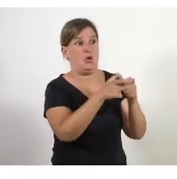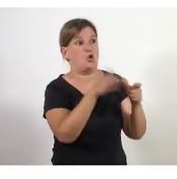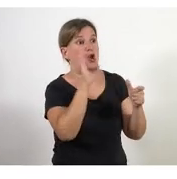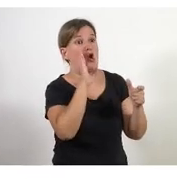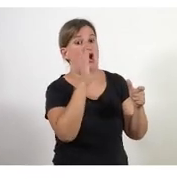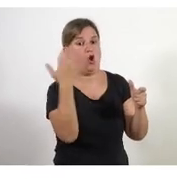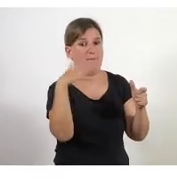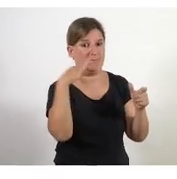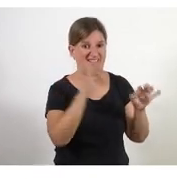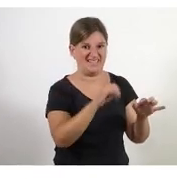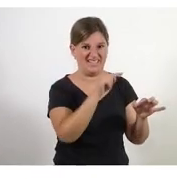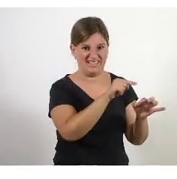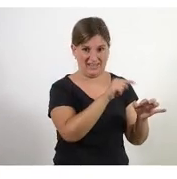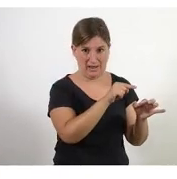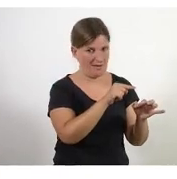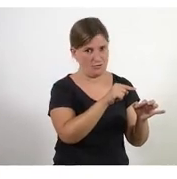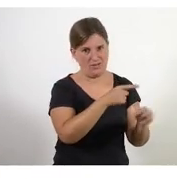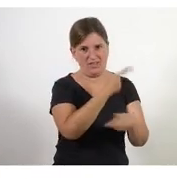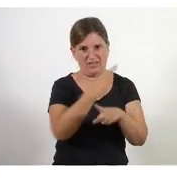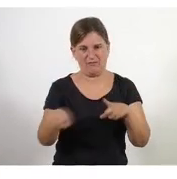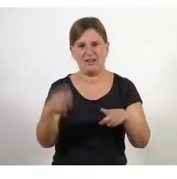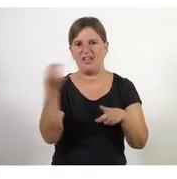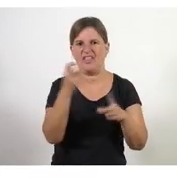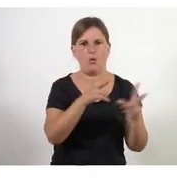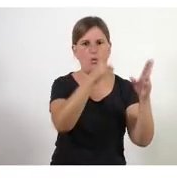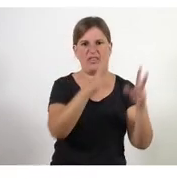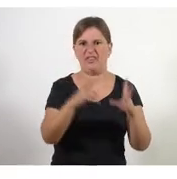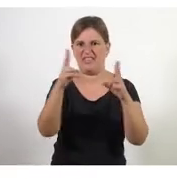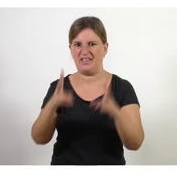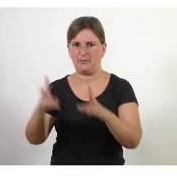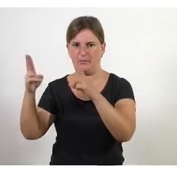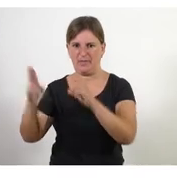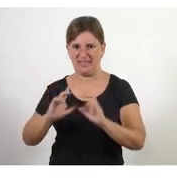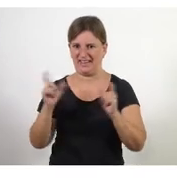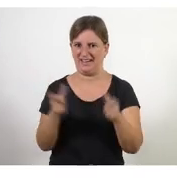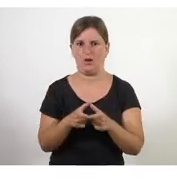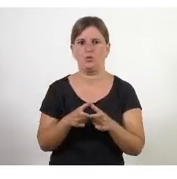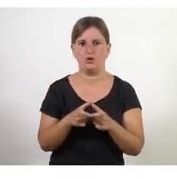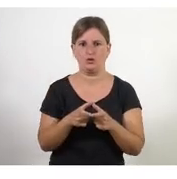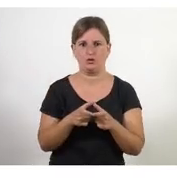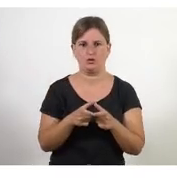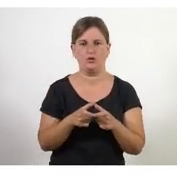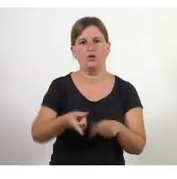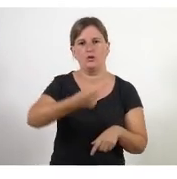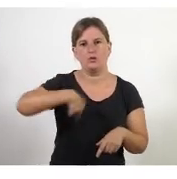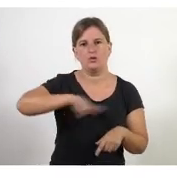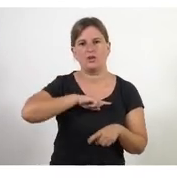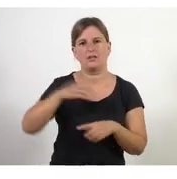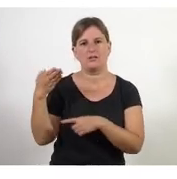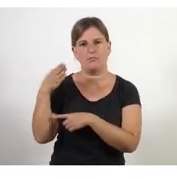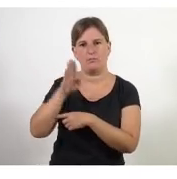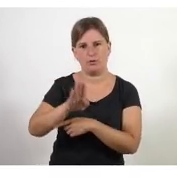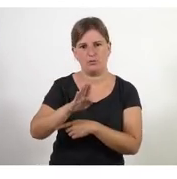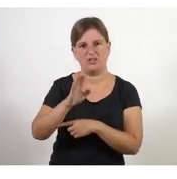s'han de dividir les reunions i una de les coses que nosaltres proposem i que estem fent amb